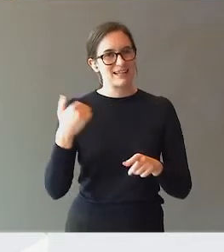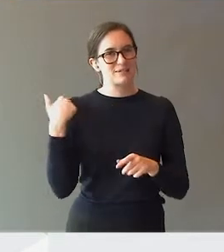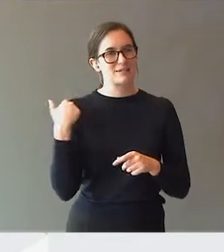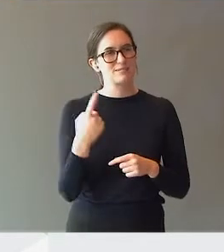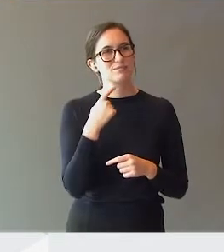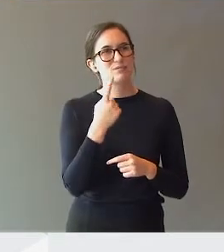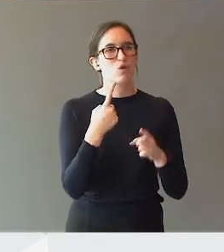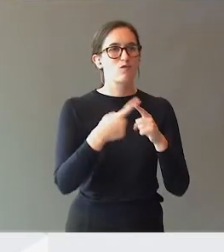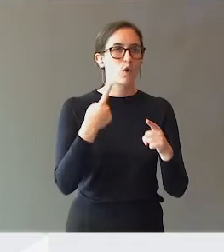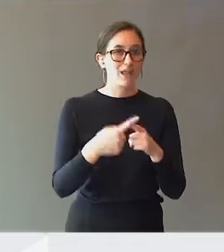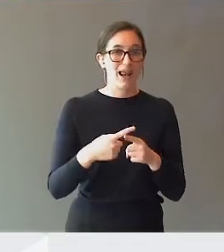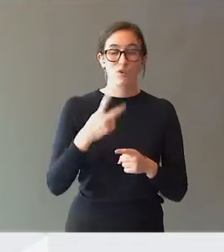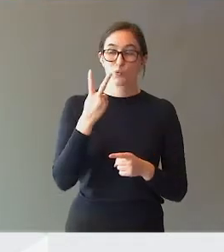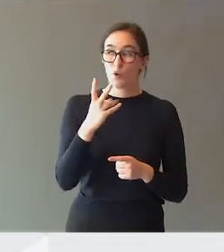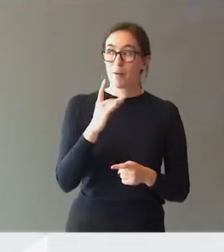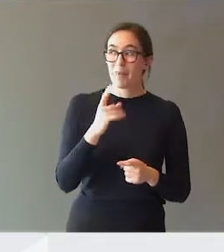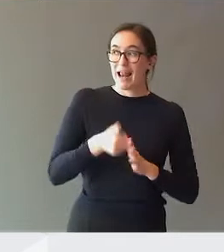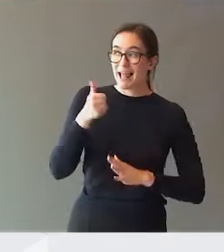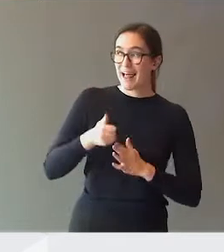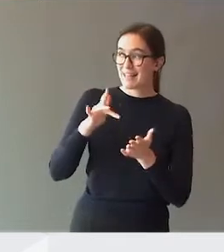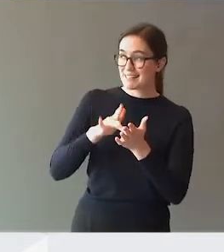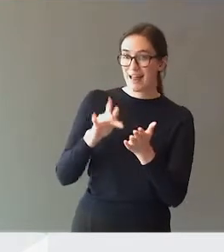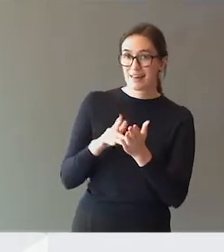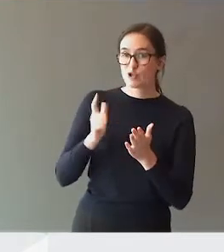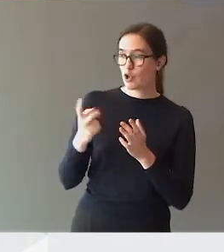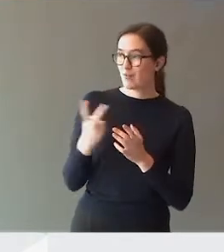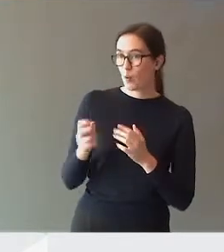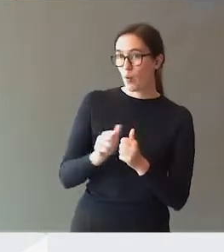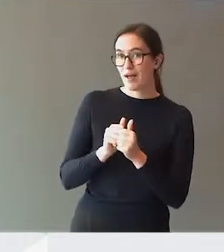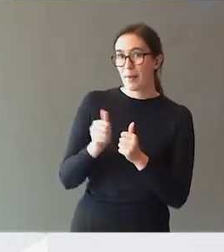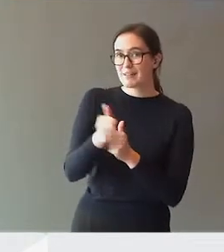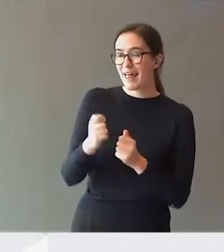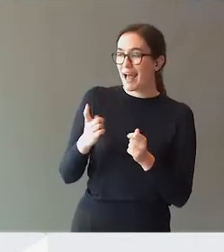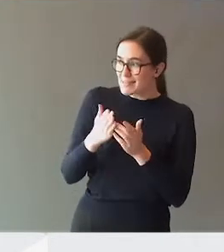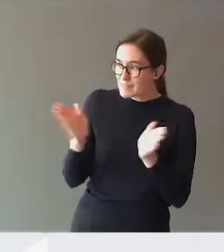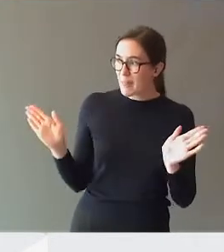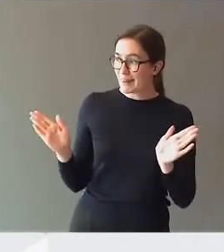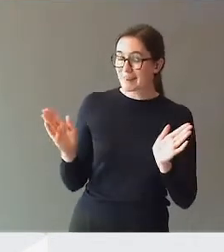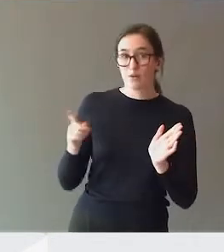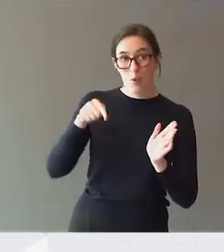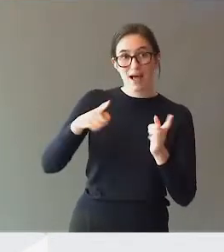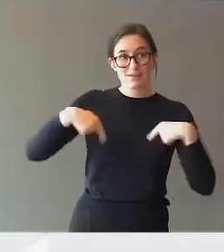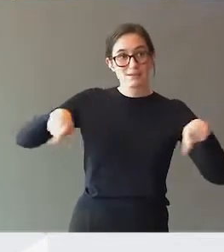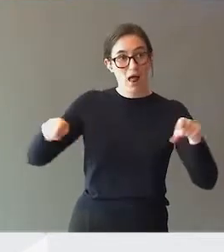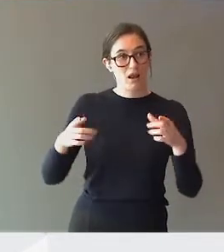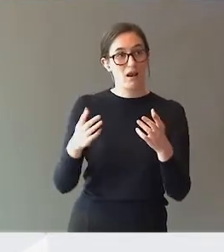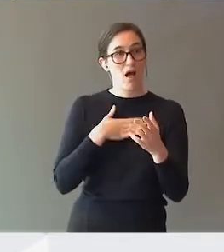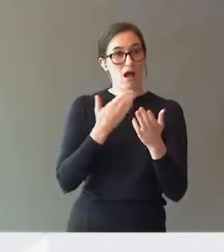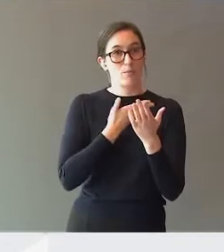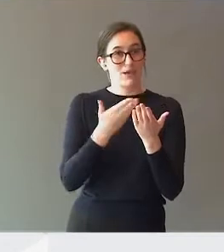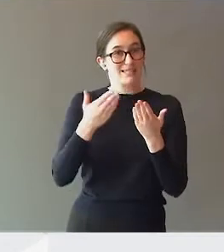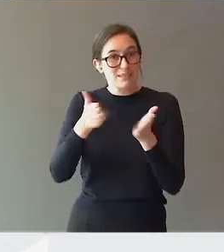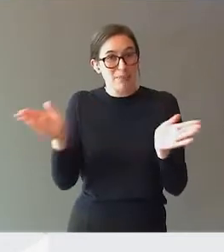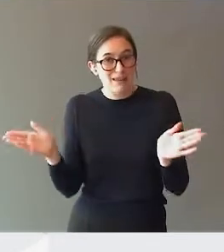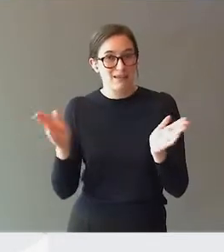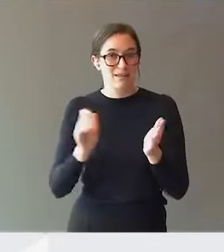-ledere her, er jo på en måte at vi representerer et spenn, og vi vet at i denne salen så er det et stort spenn. Mitt svar er nok, som jeg også brukte flere